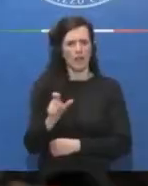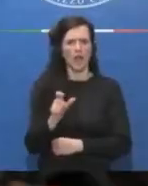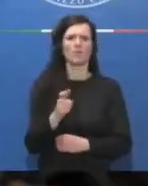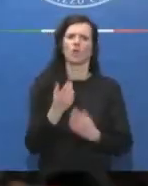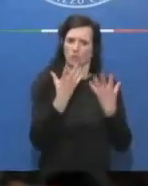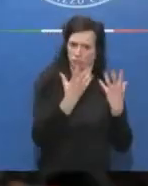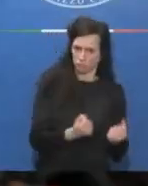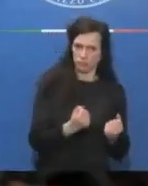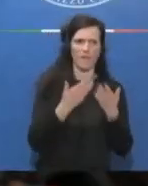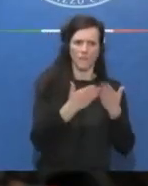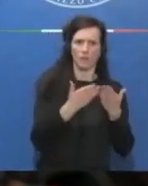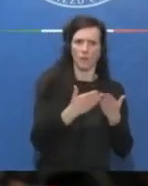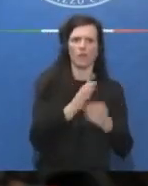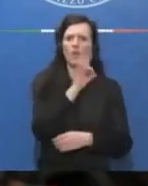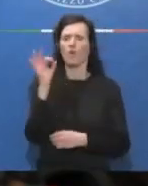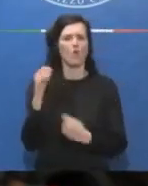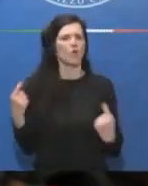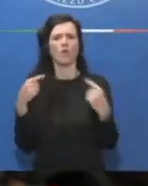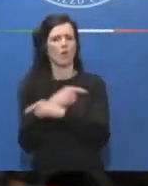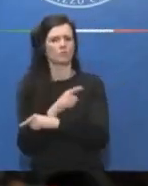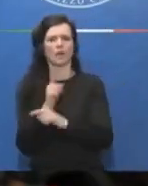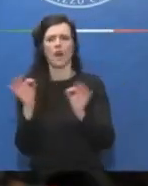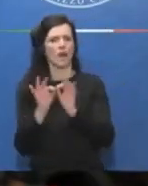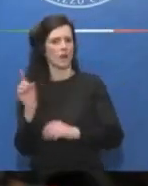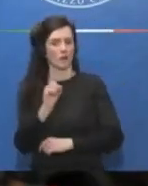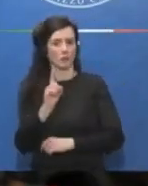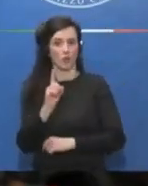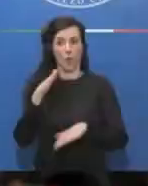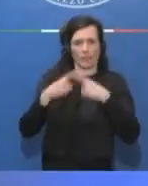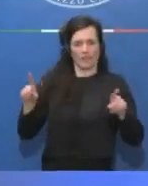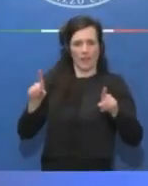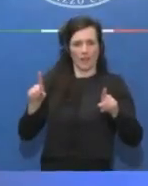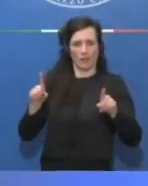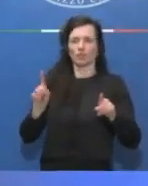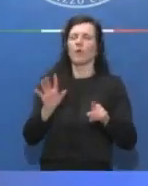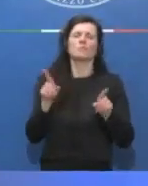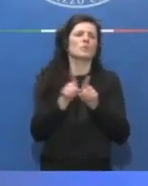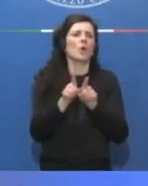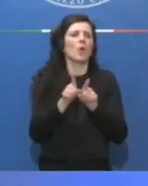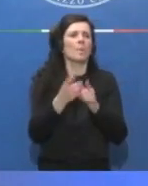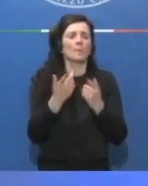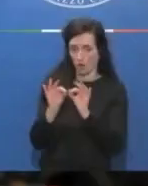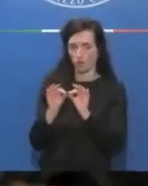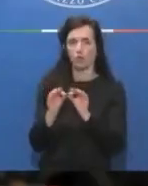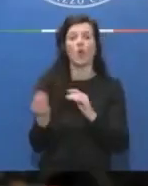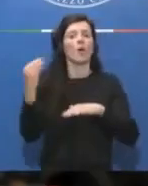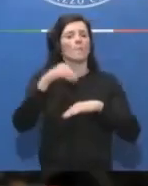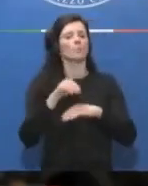lei debba apparire in tv e convincere la popolazione che non esistono assolutamente gli UFO. Non mi nervosisca con questo cazzo di spelling!